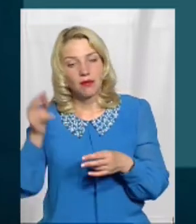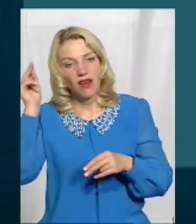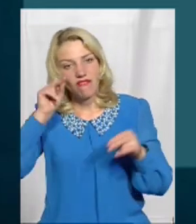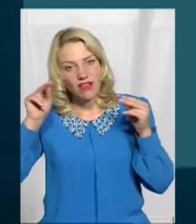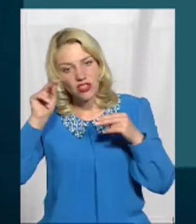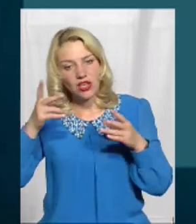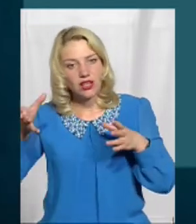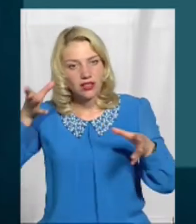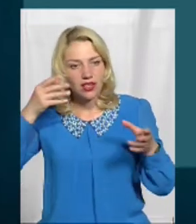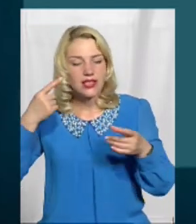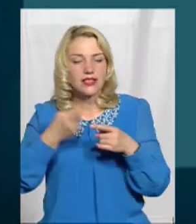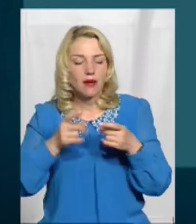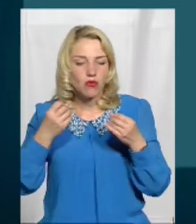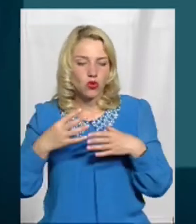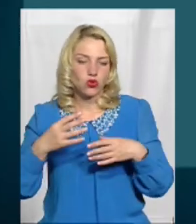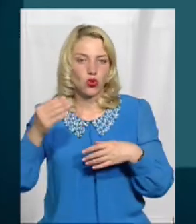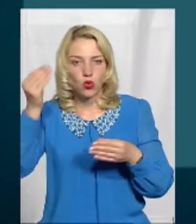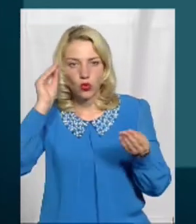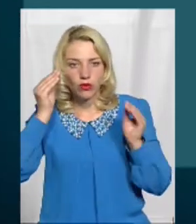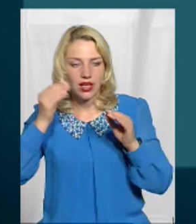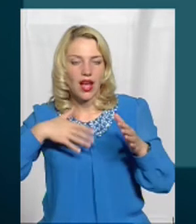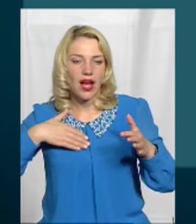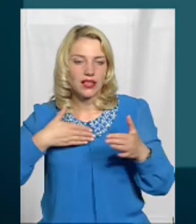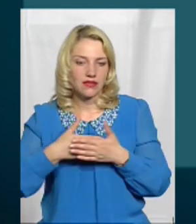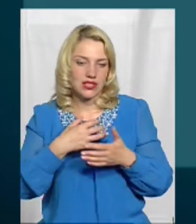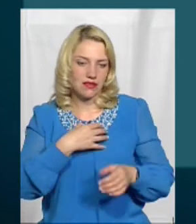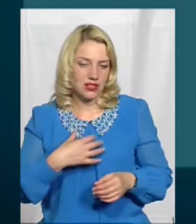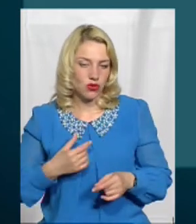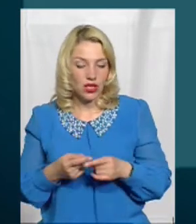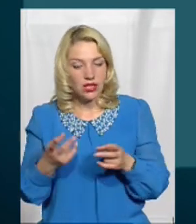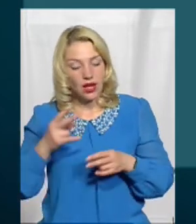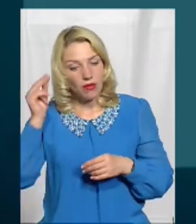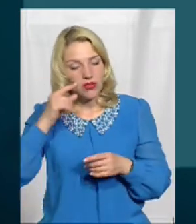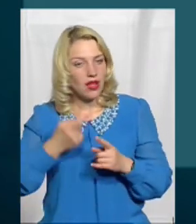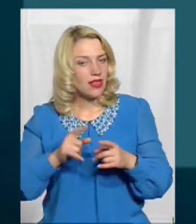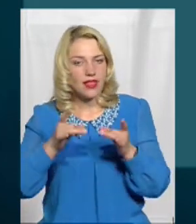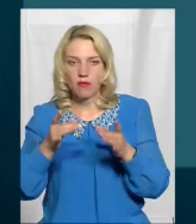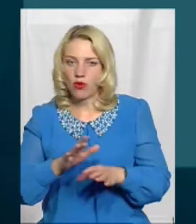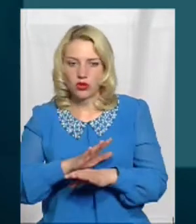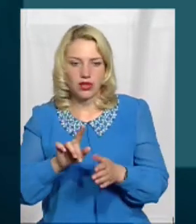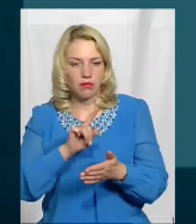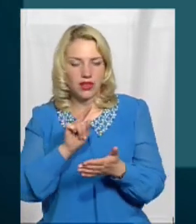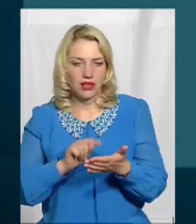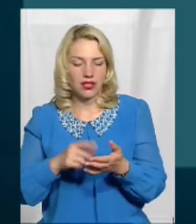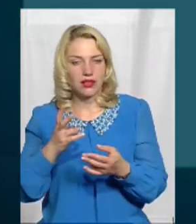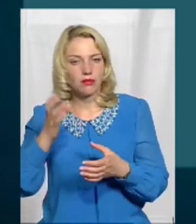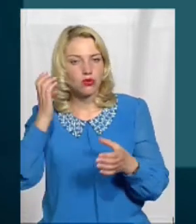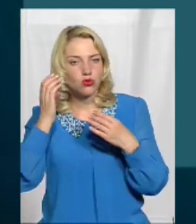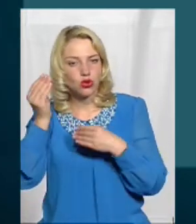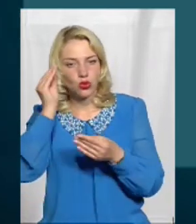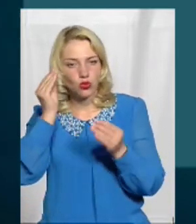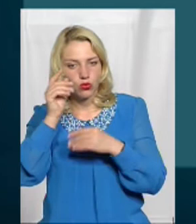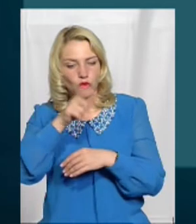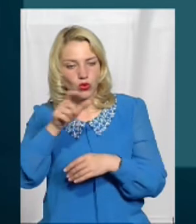активістів в Славуті В цілому треба вивчати, це ж непросте питання Треба слухати думку людей, як вони хочуть в першу